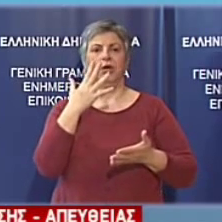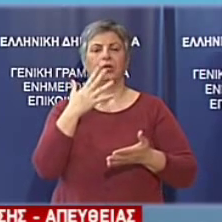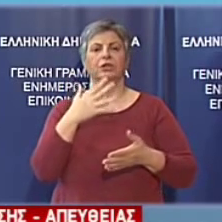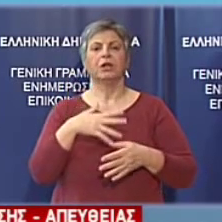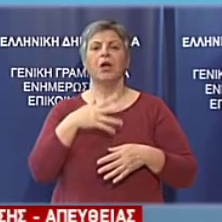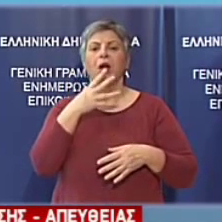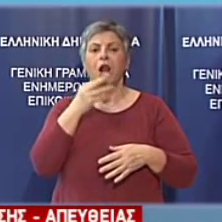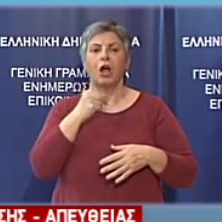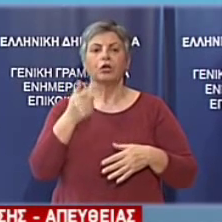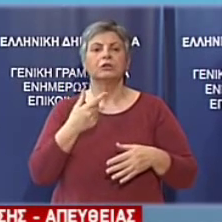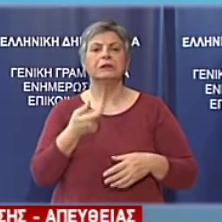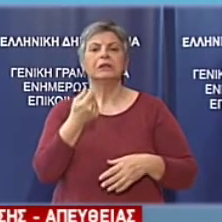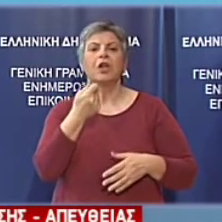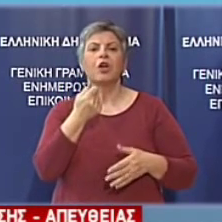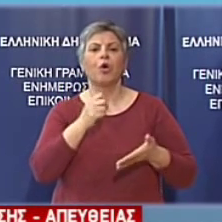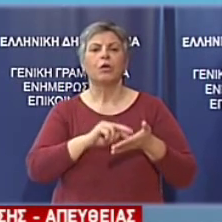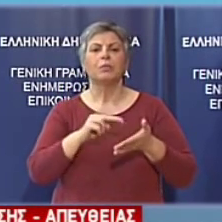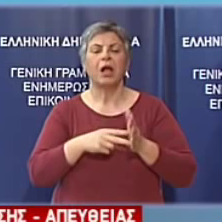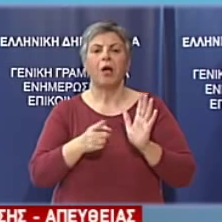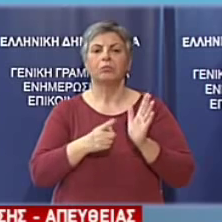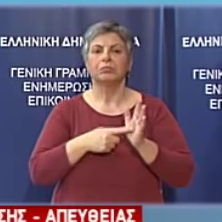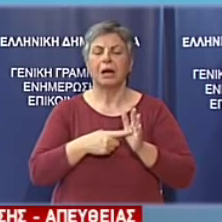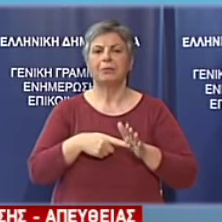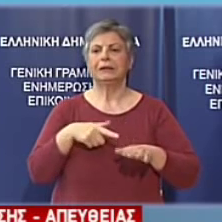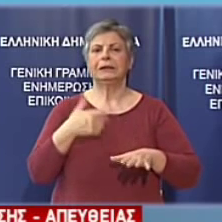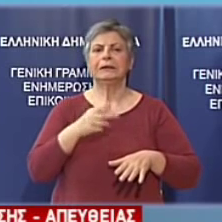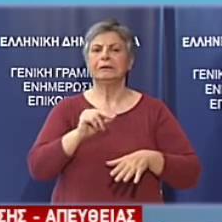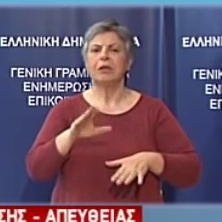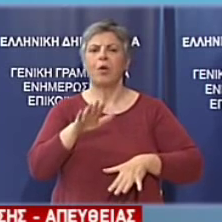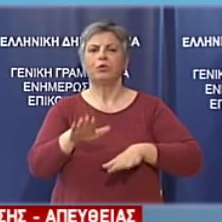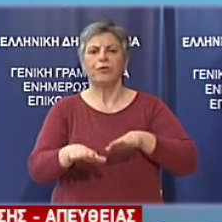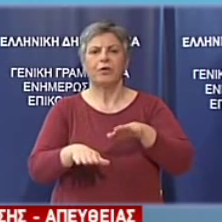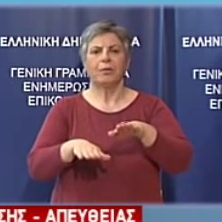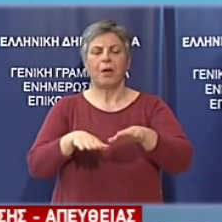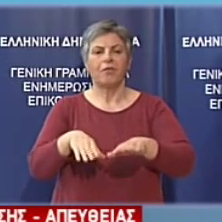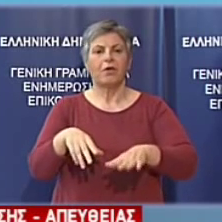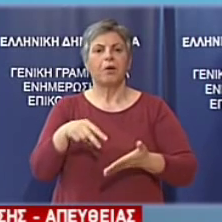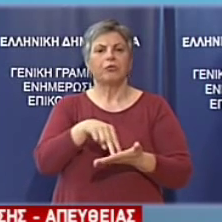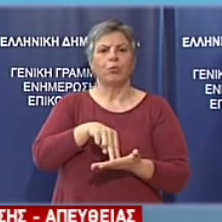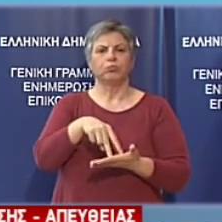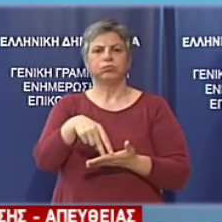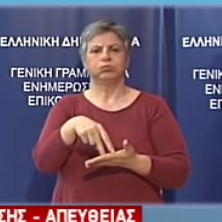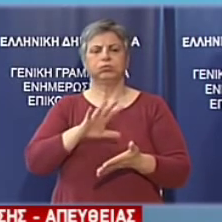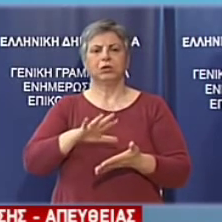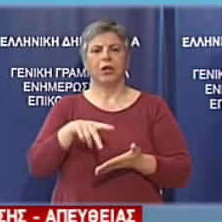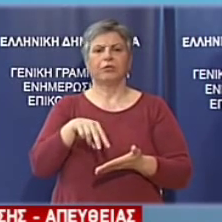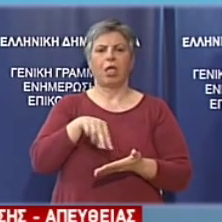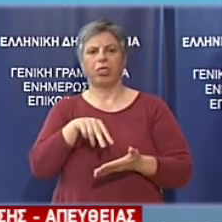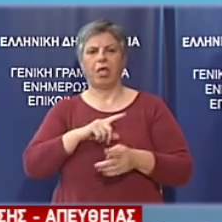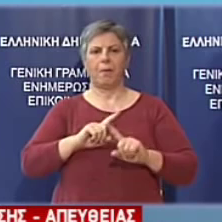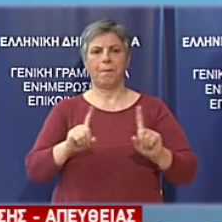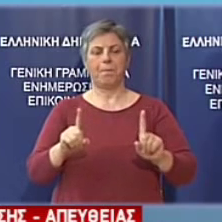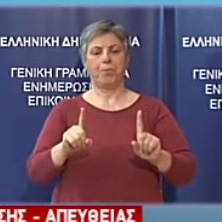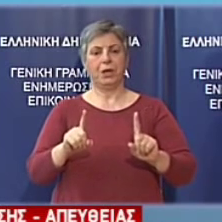να συνεχίσει το σταθερό βηματισμό προς την έξοδο από την κρίση. Σε αυτή την προσπάθεια